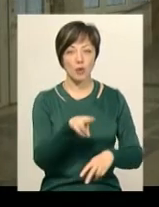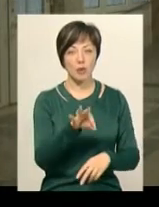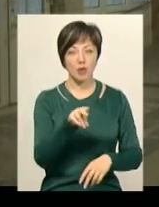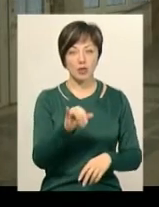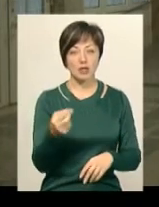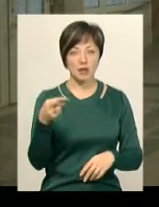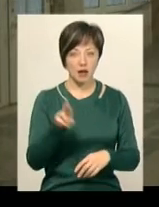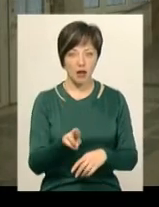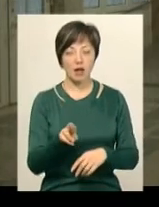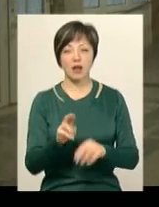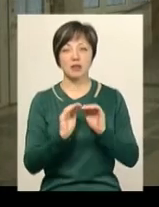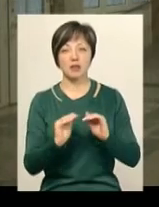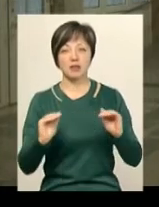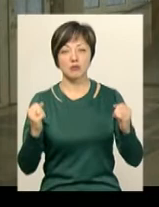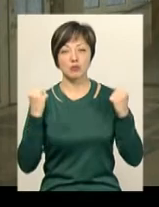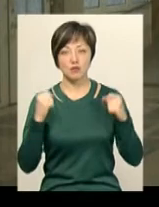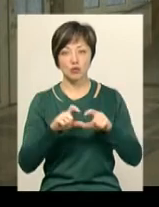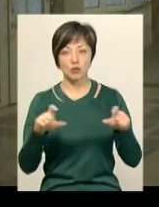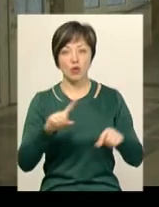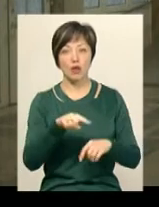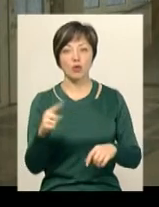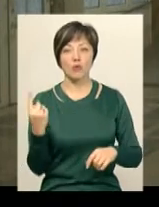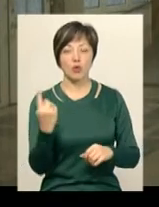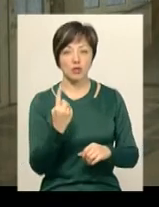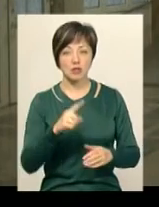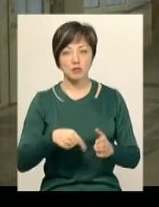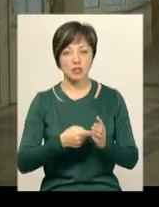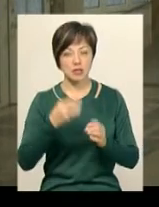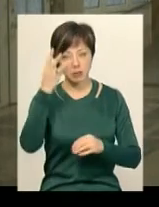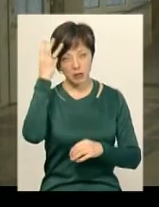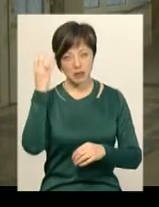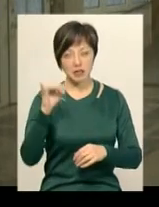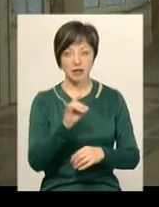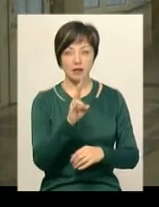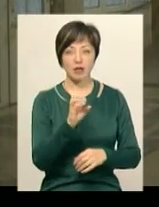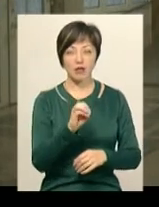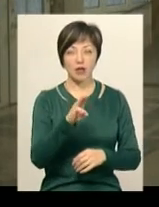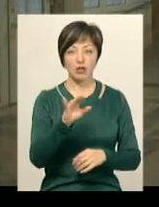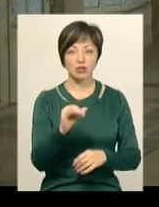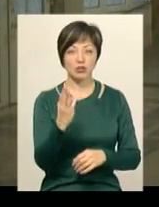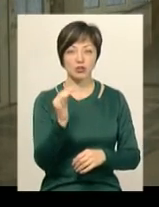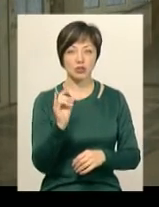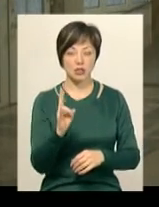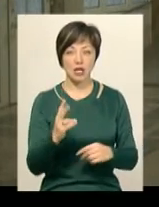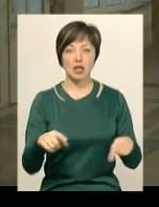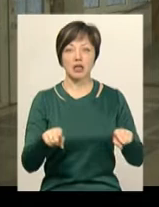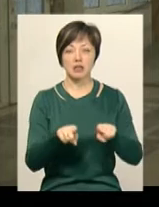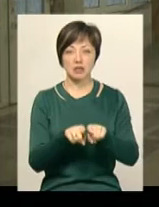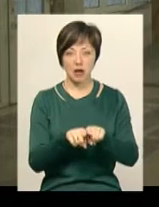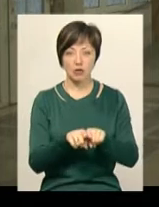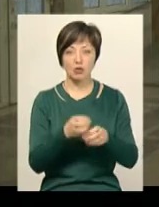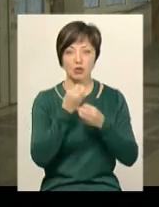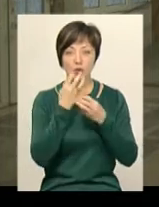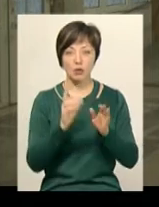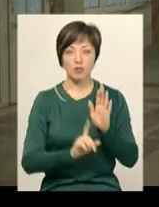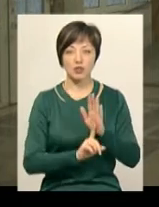дитячо-юнацько-спортивна школа номер один, місто Хмельницький і Нетішино. Також добре